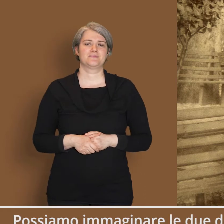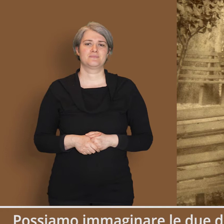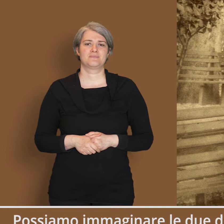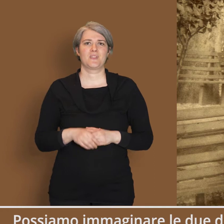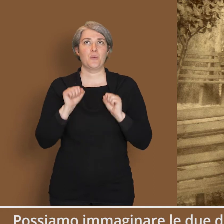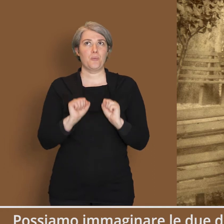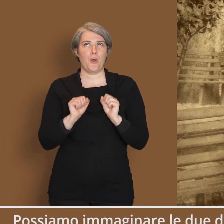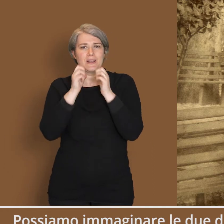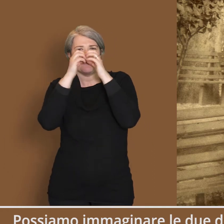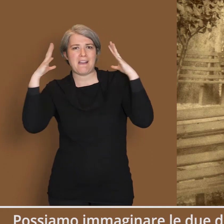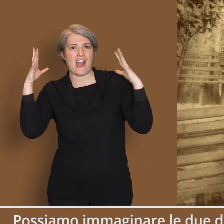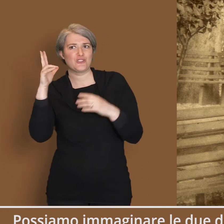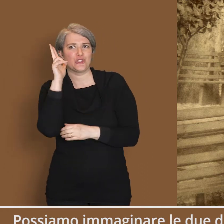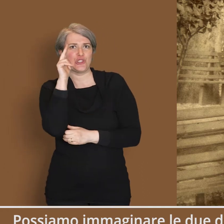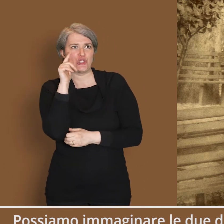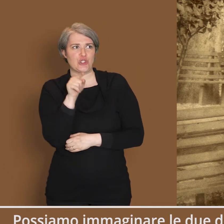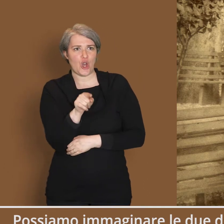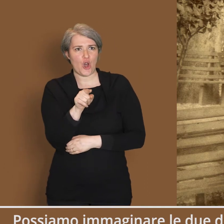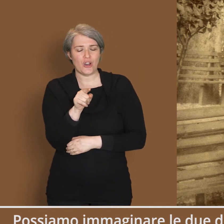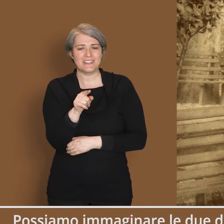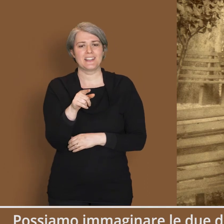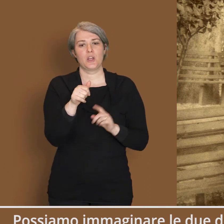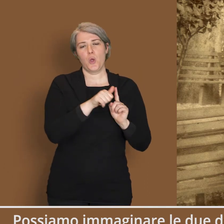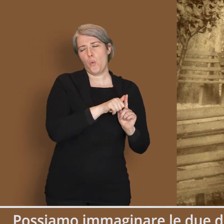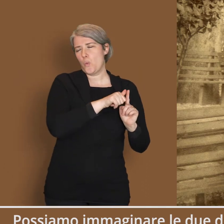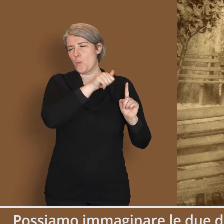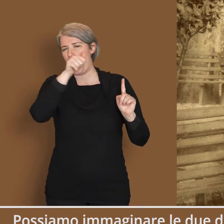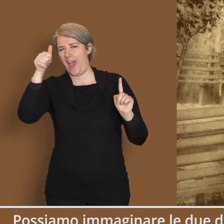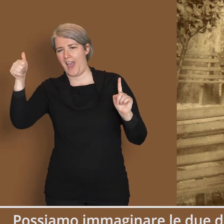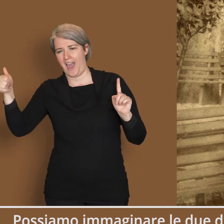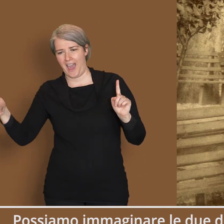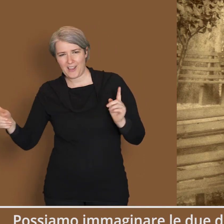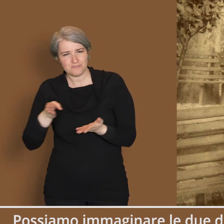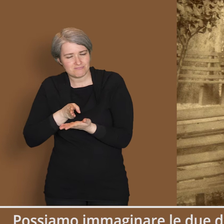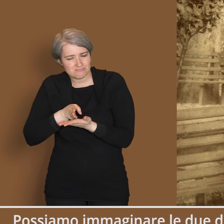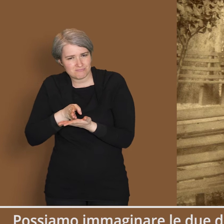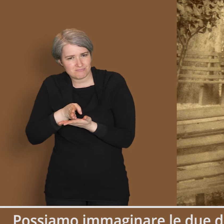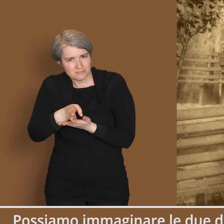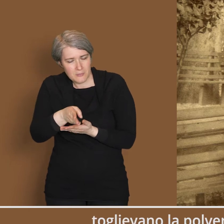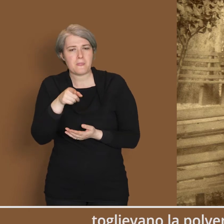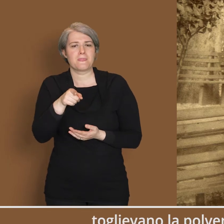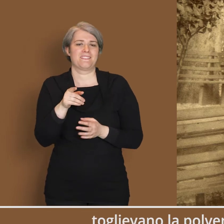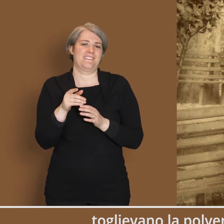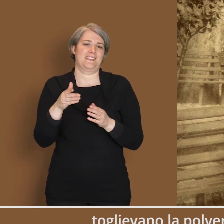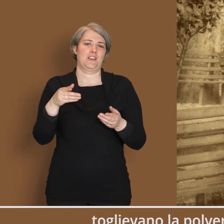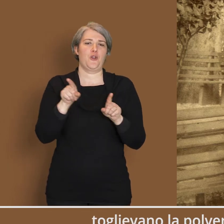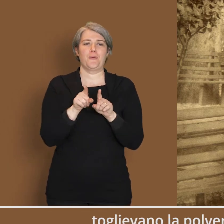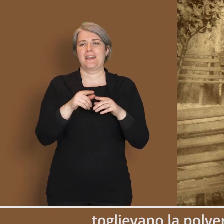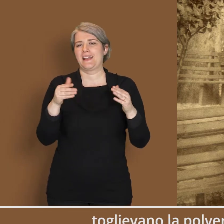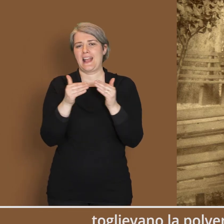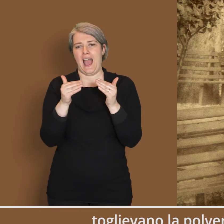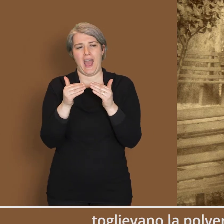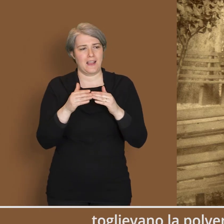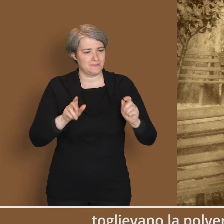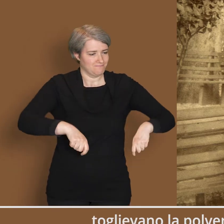Possiamo immaginare le due donne che a distanza di un anno dalla precedente villeggiatura arieggiavano la casa, toglievano la polvere,